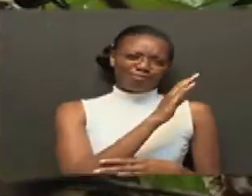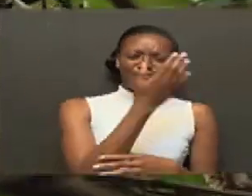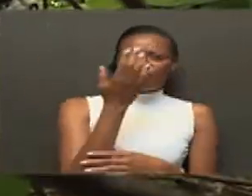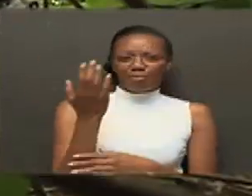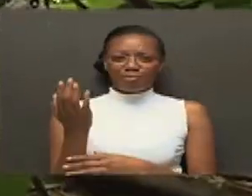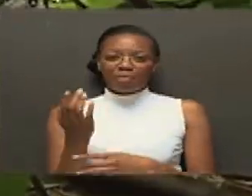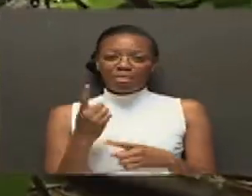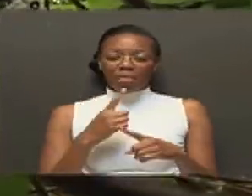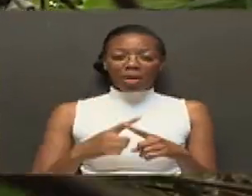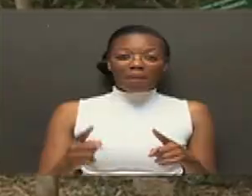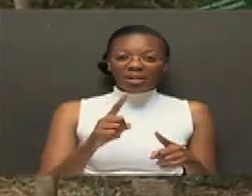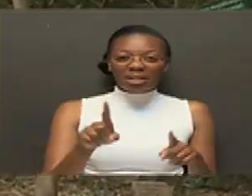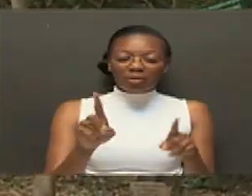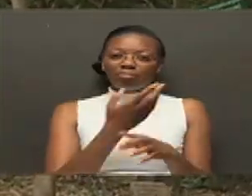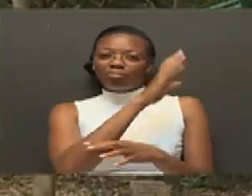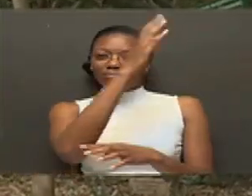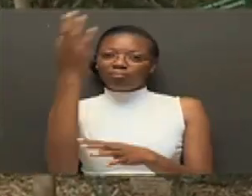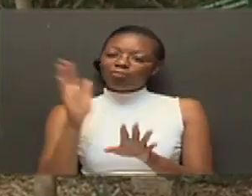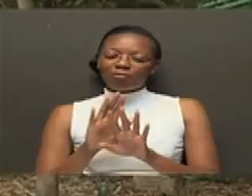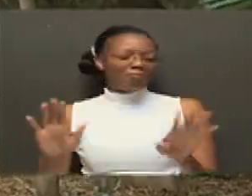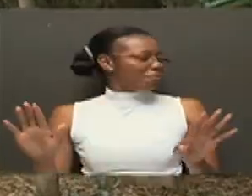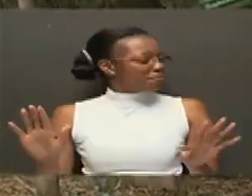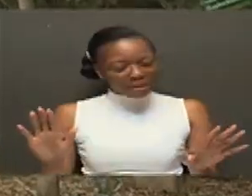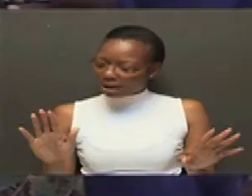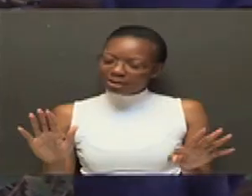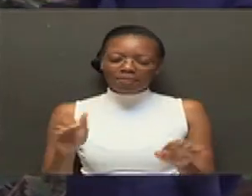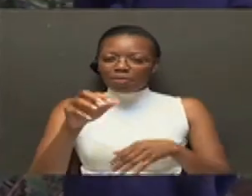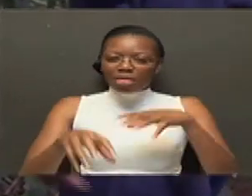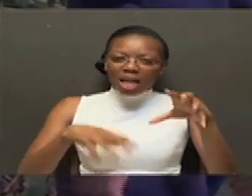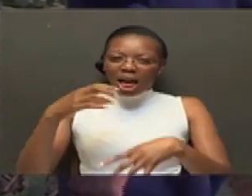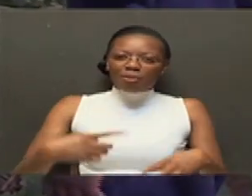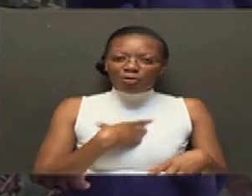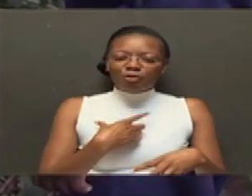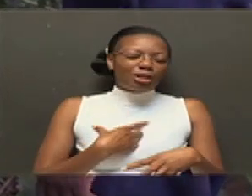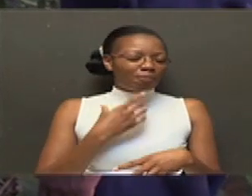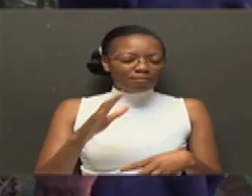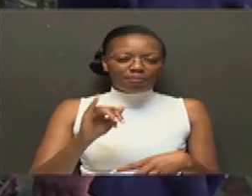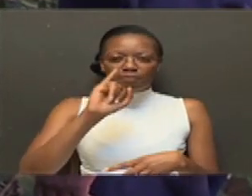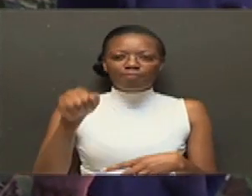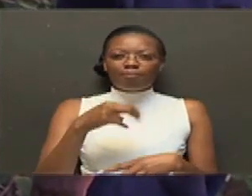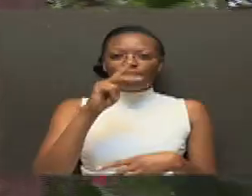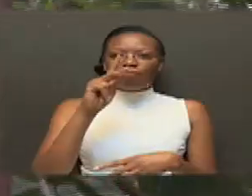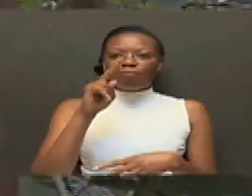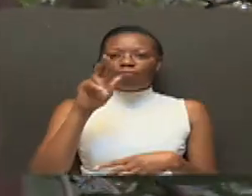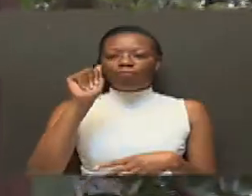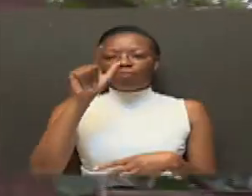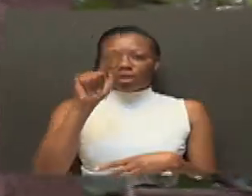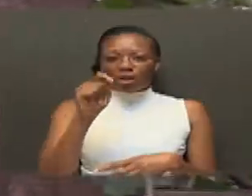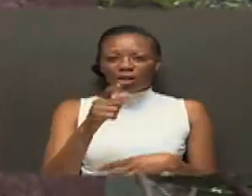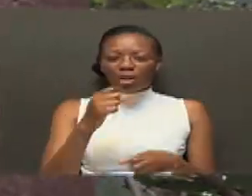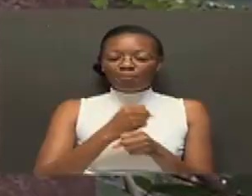uleoachwa kwa ajili ya wanya mapori Hapa nikitengo cha bota ni hapa chukiku cha JQ